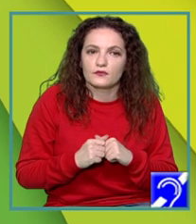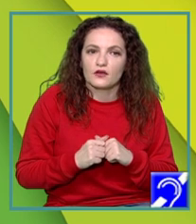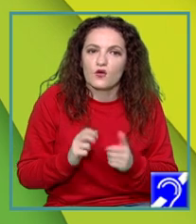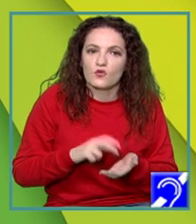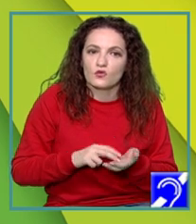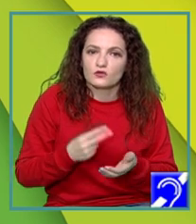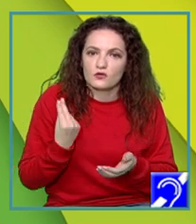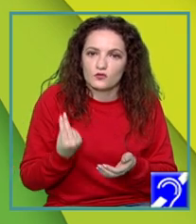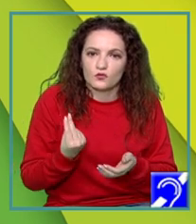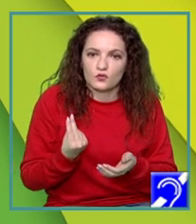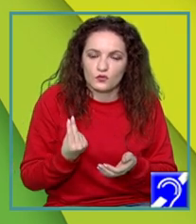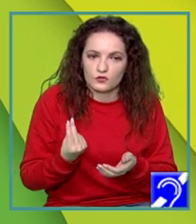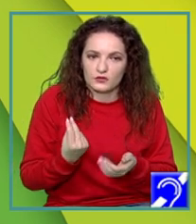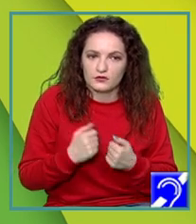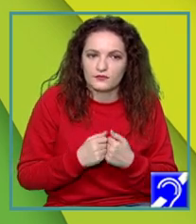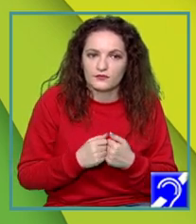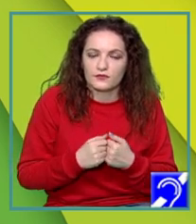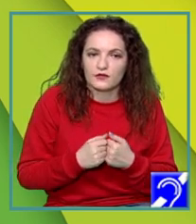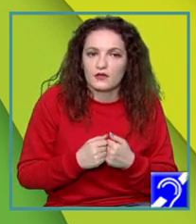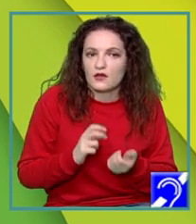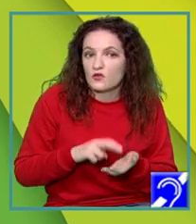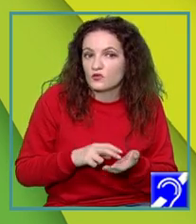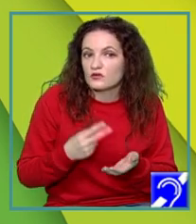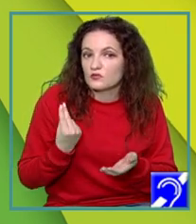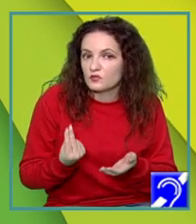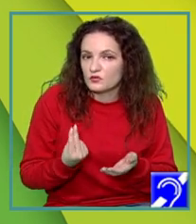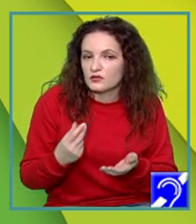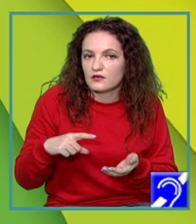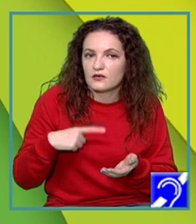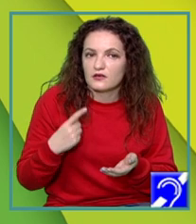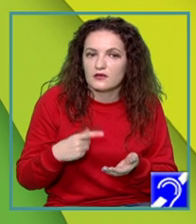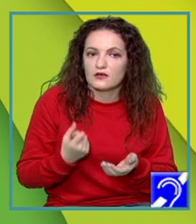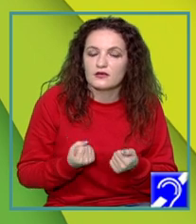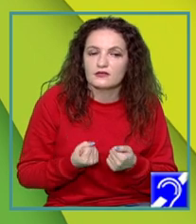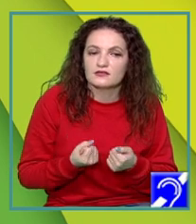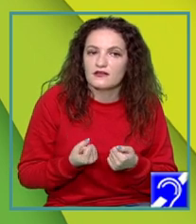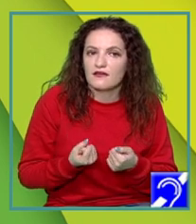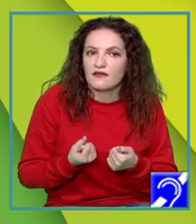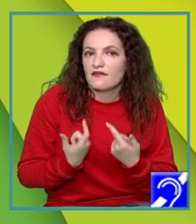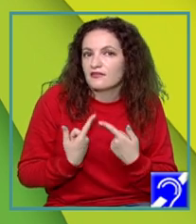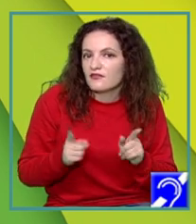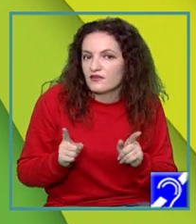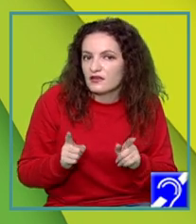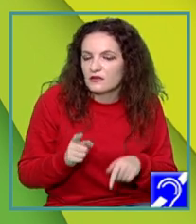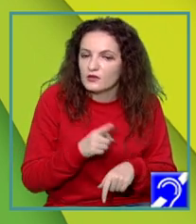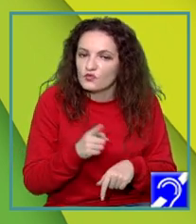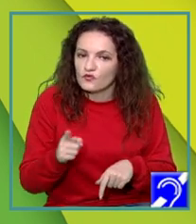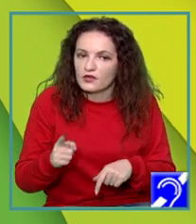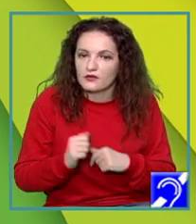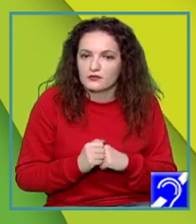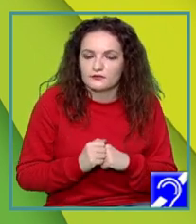siguranță acest concept de notă bună, o notă bună este cu siguranță altă notă pentru fiecare dintre noi.